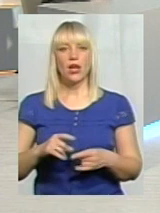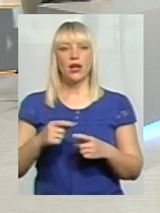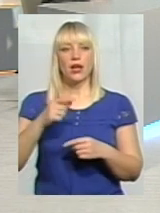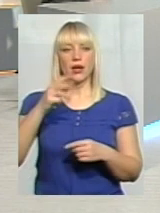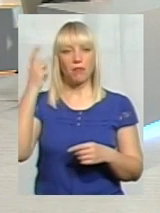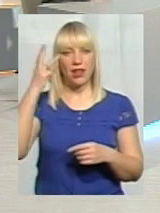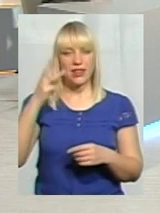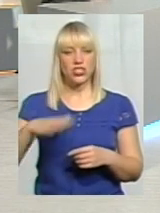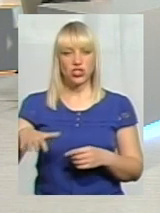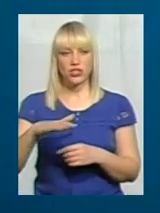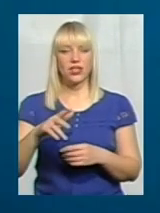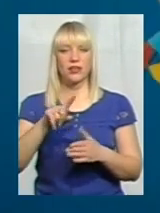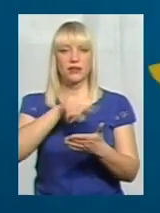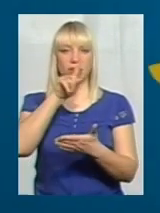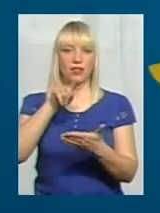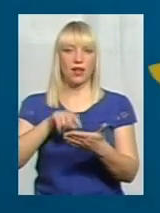Прошу, давайте послухаємо.